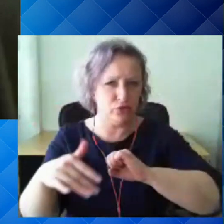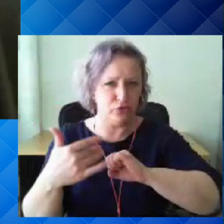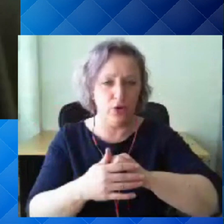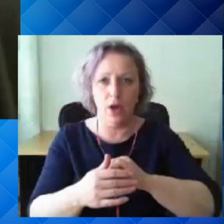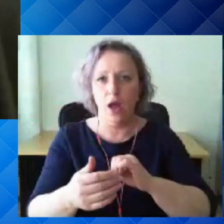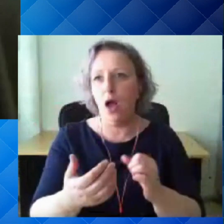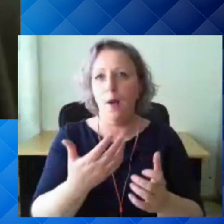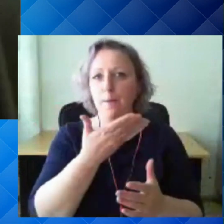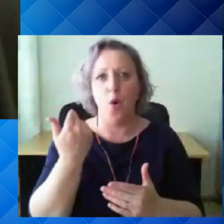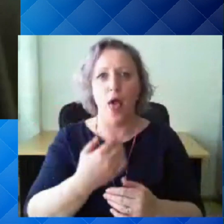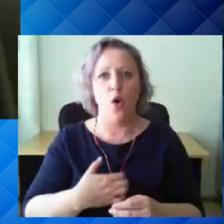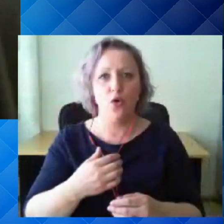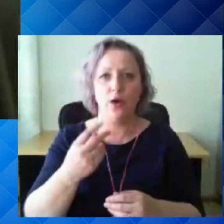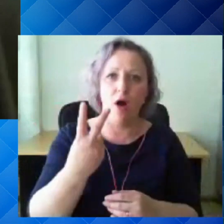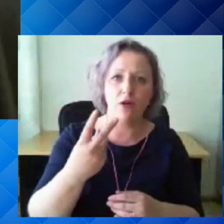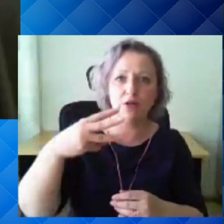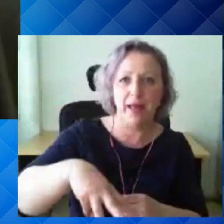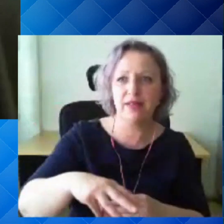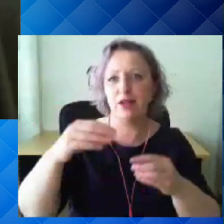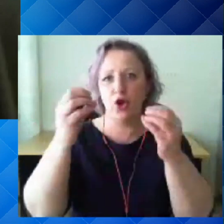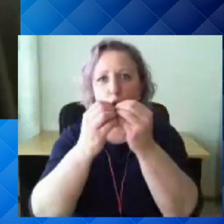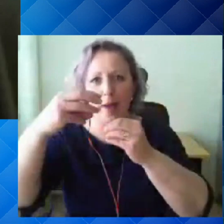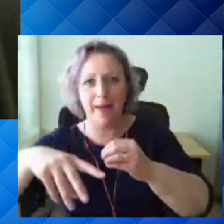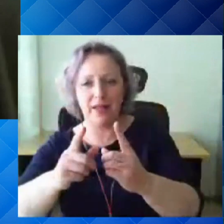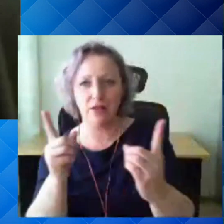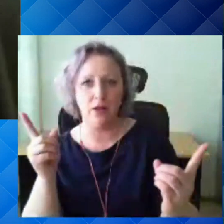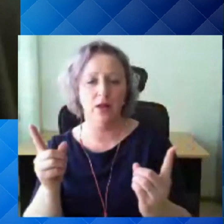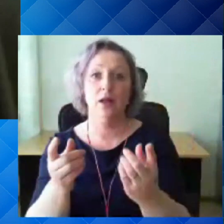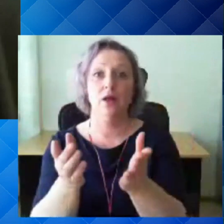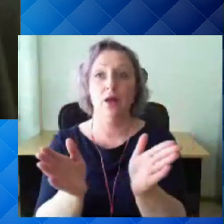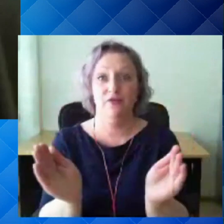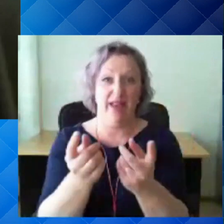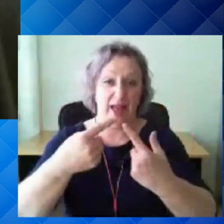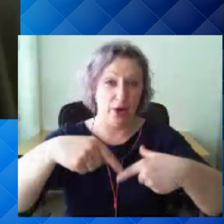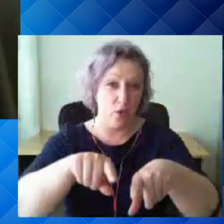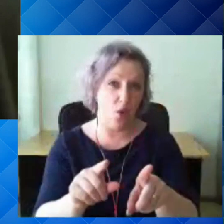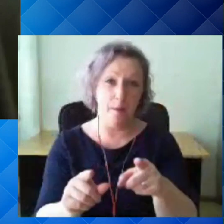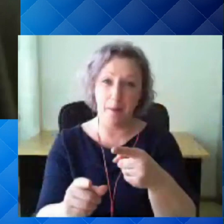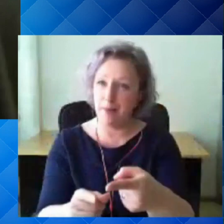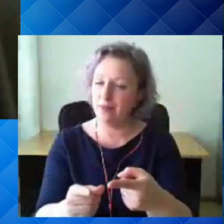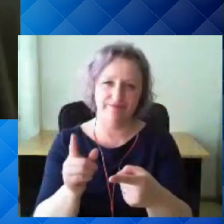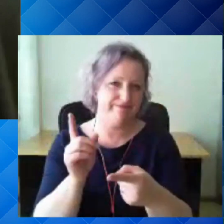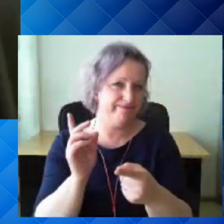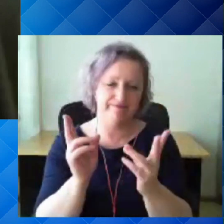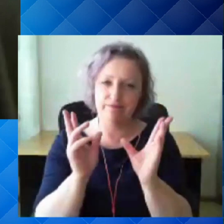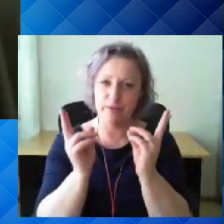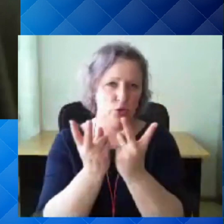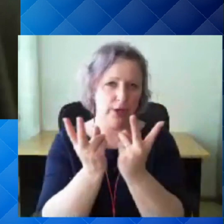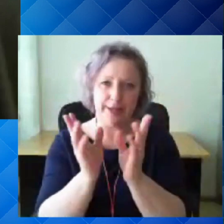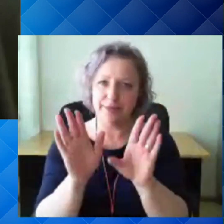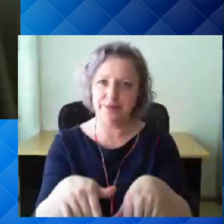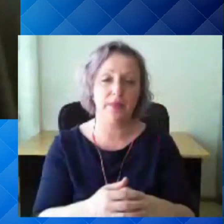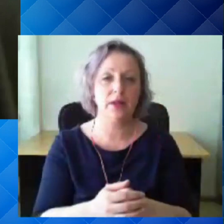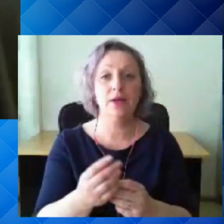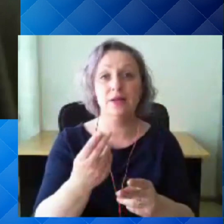kaks meetrit või kümme meetrit, et noh, loomulikult, kui on väiksem ruum, siis seal ei pruugi rohkem ruumi olla. Et selles mõttes olen nõus,